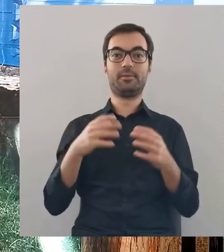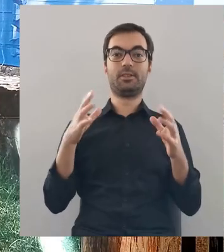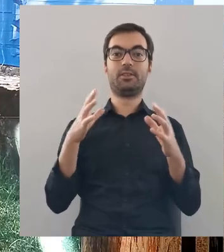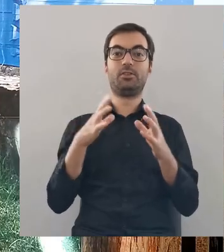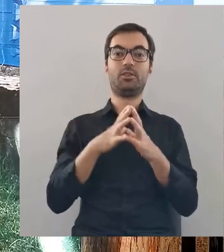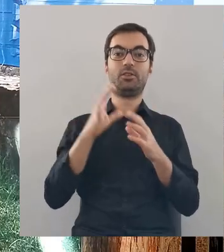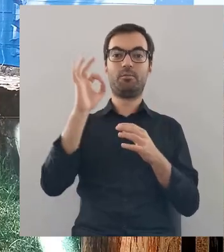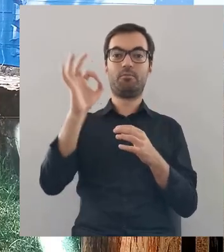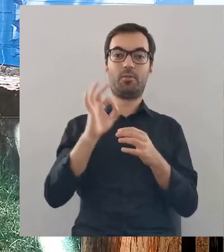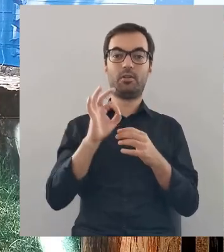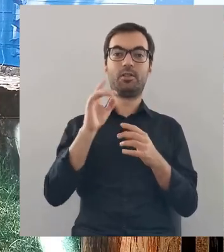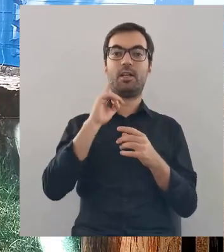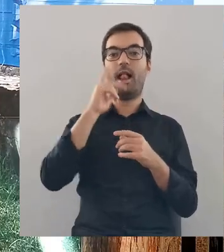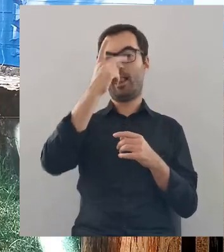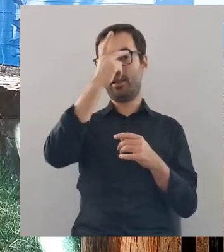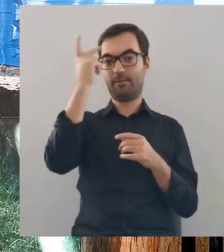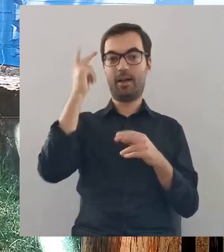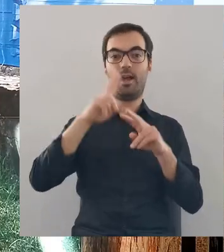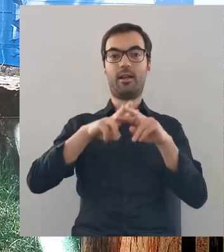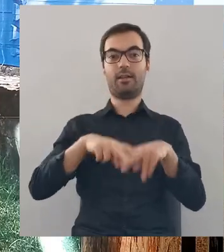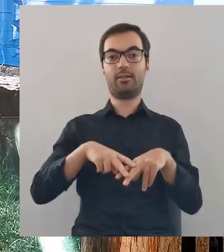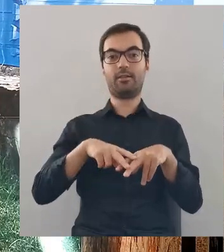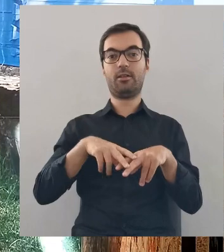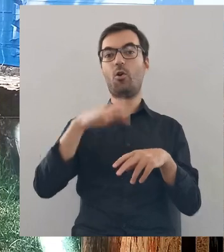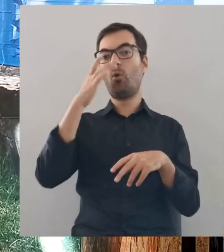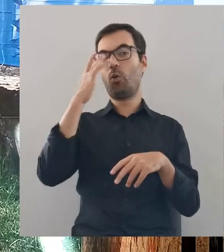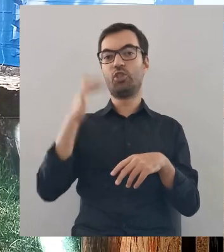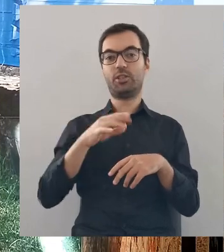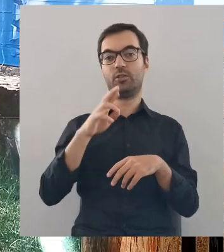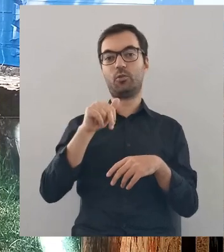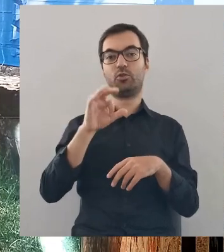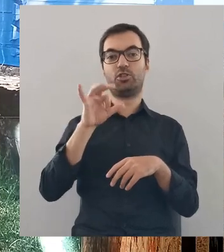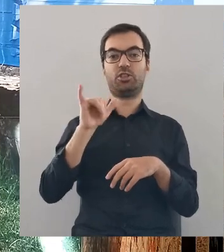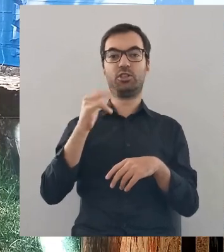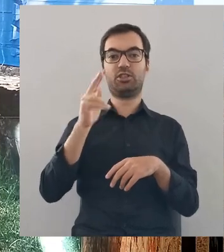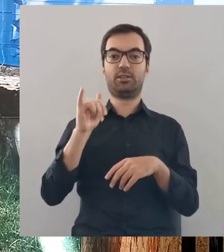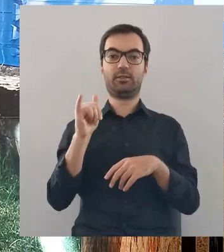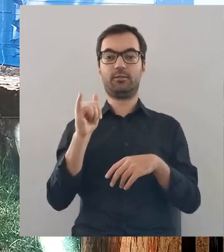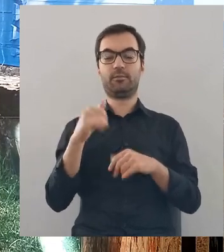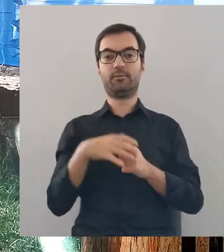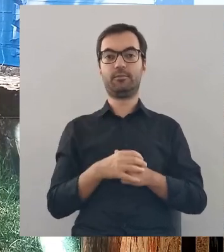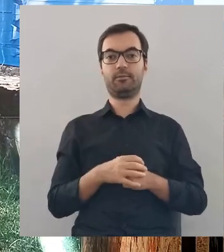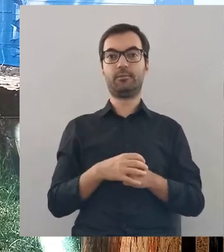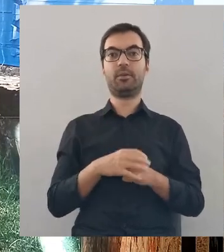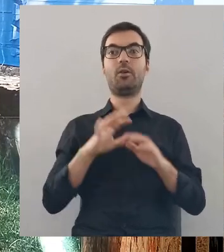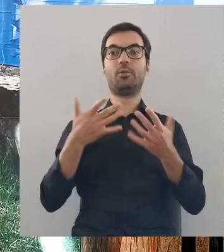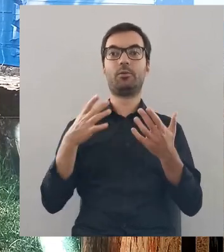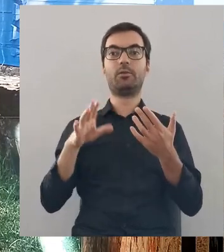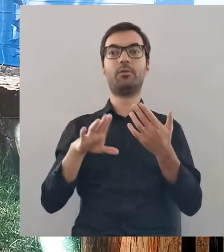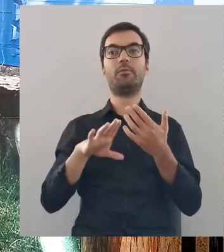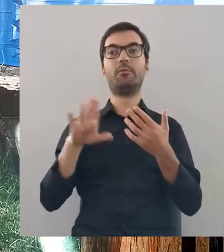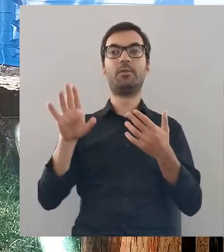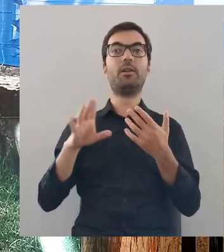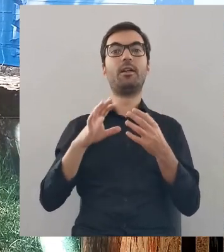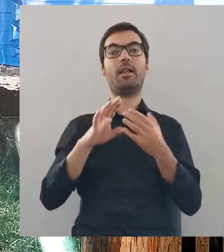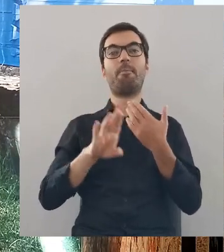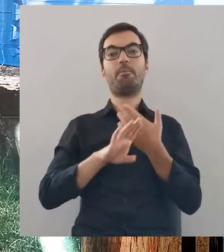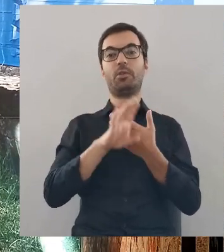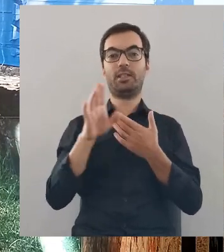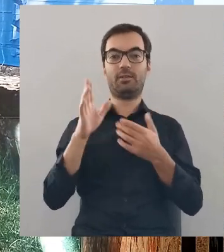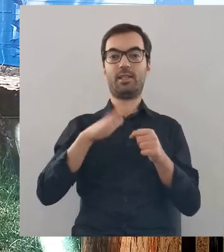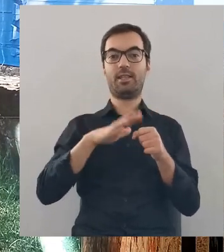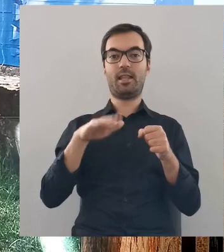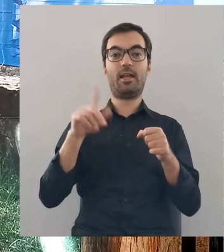naprawdę w 10% byli Litwini, a reszta to Rusini, czyli przedstawiciele